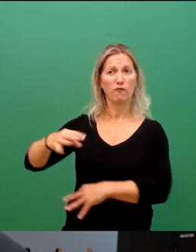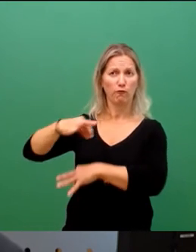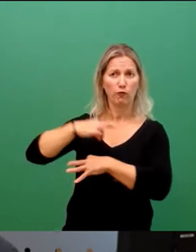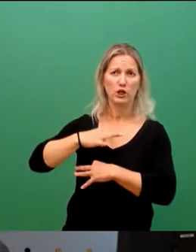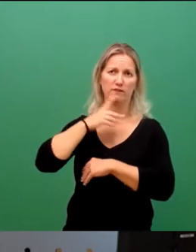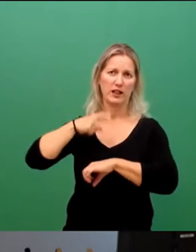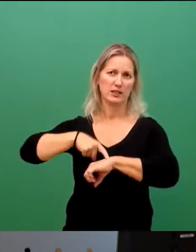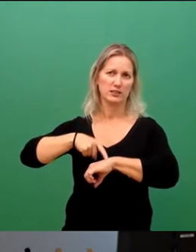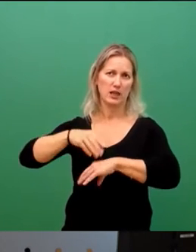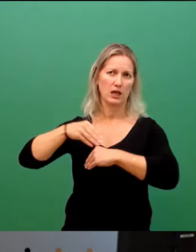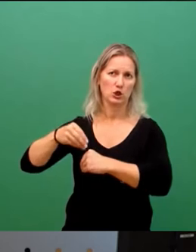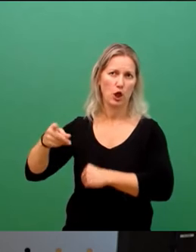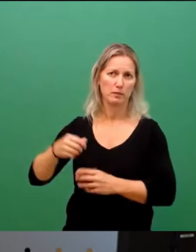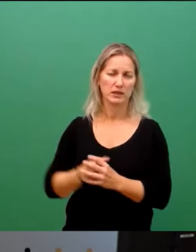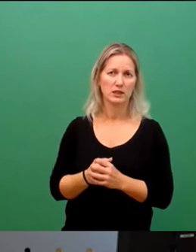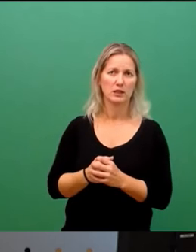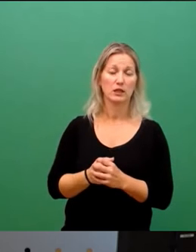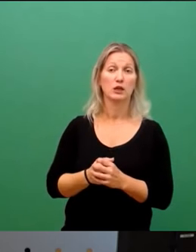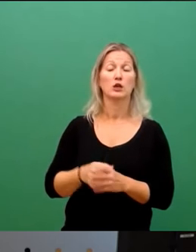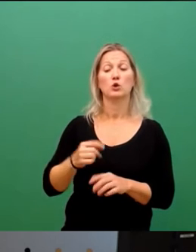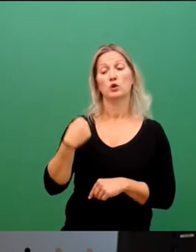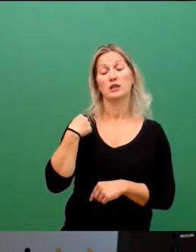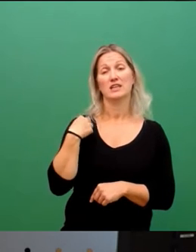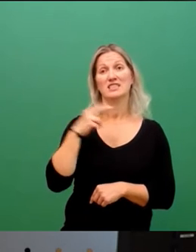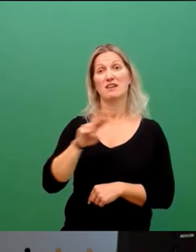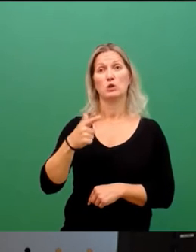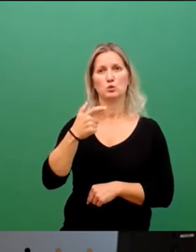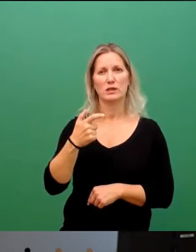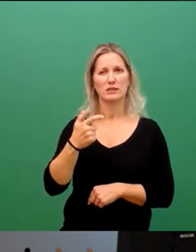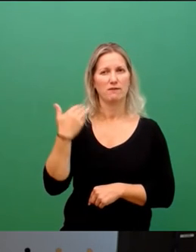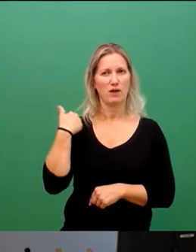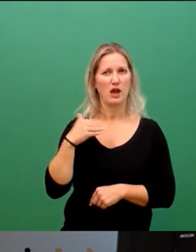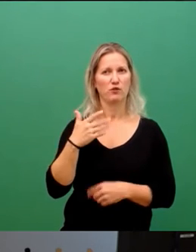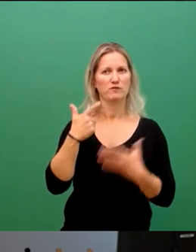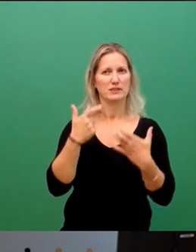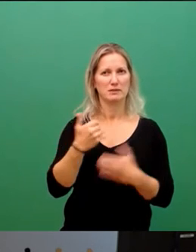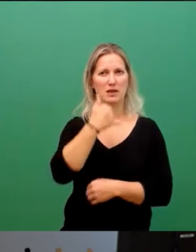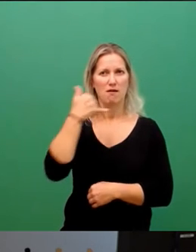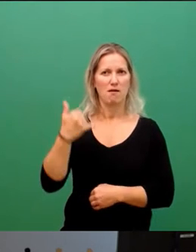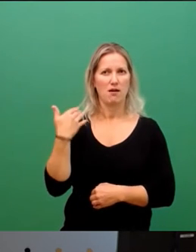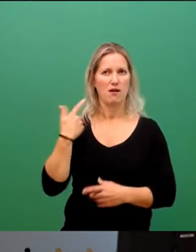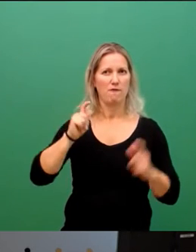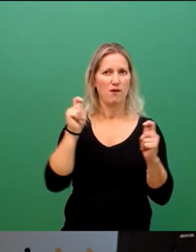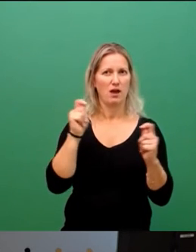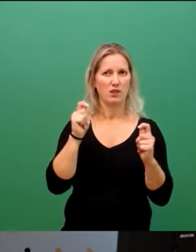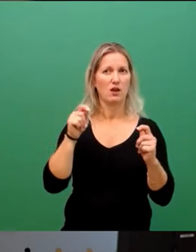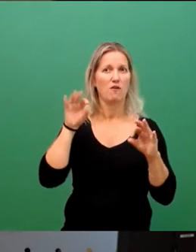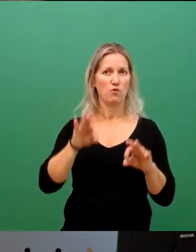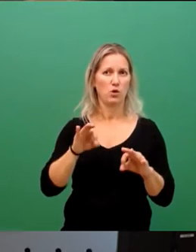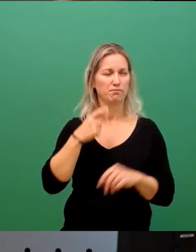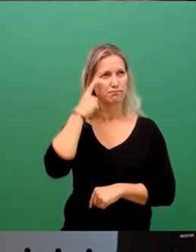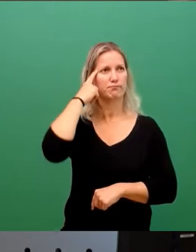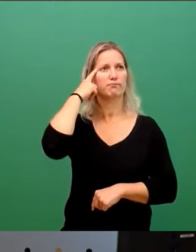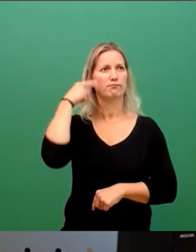uns im Jahre 2020 zu unseren 75-jährigen Feierlichkeiten der Zerstörung, des Gedenkens